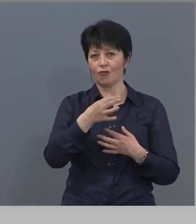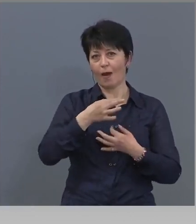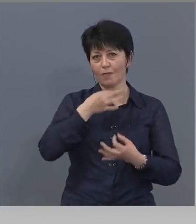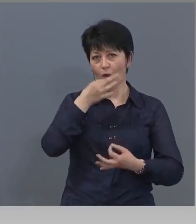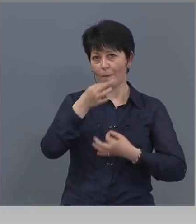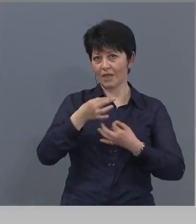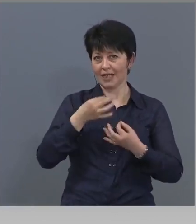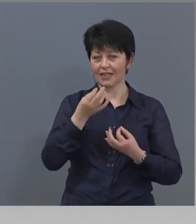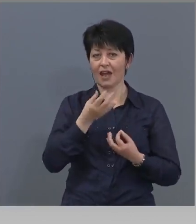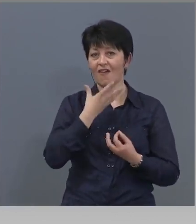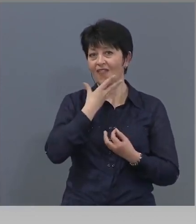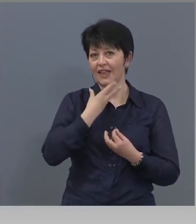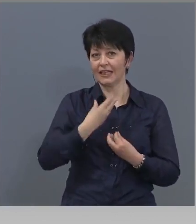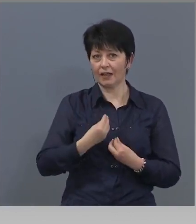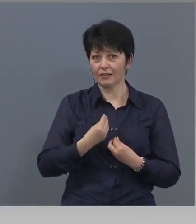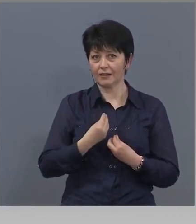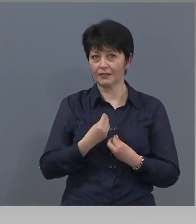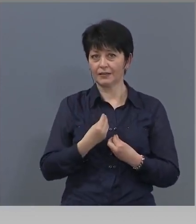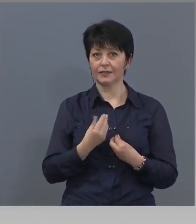тях. Но,